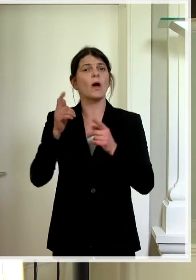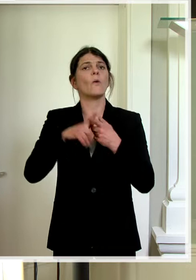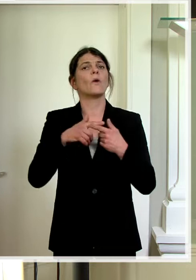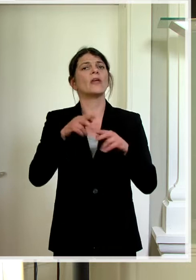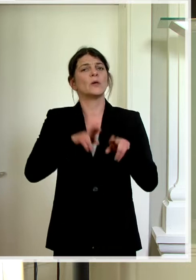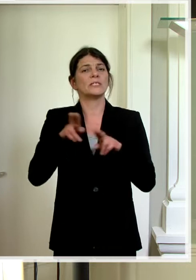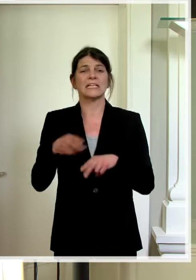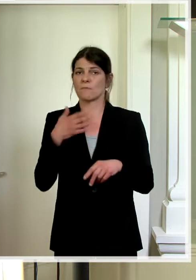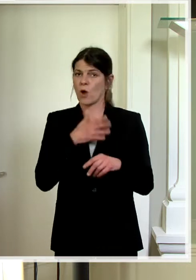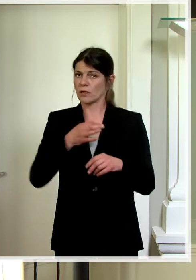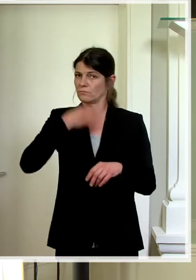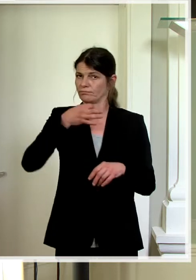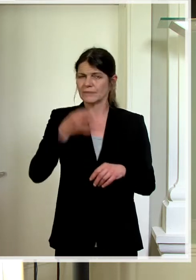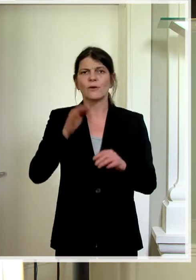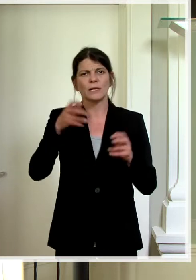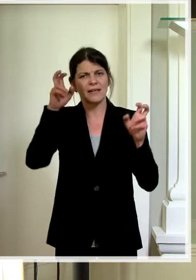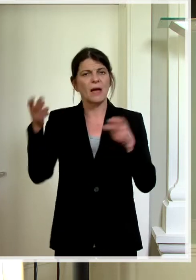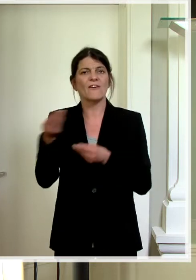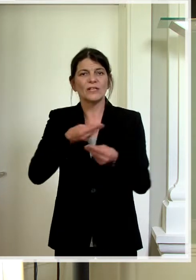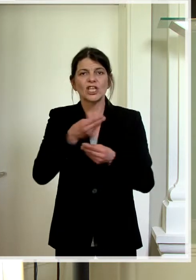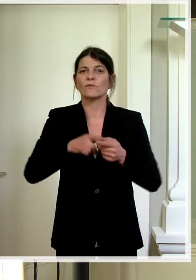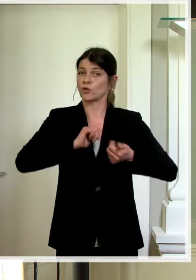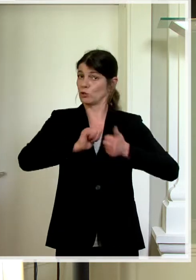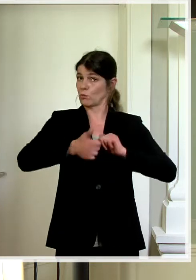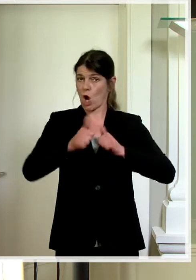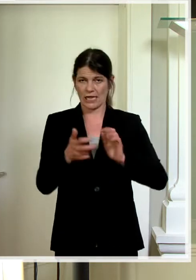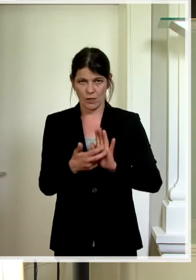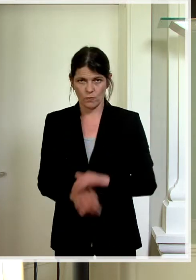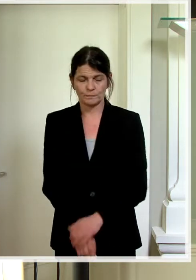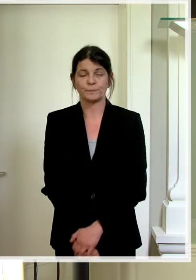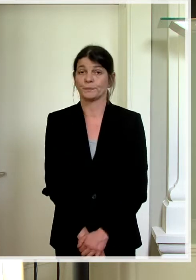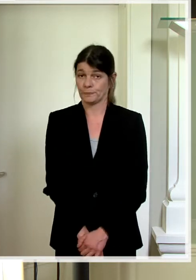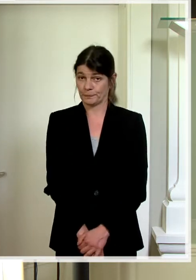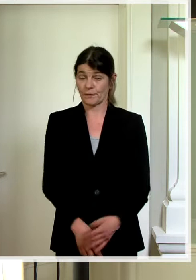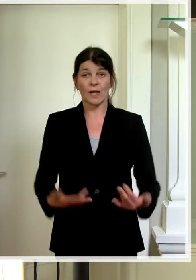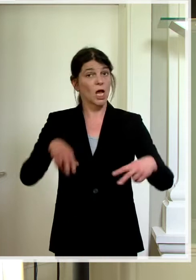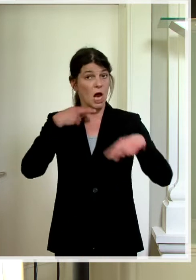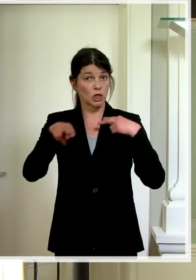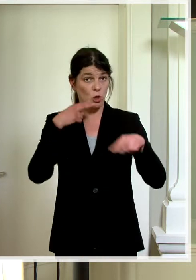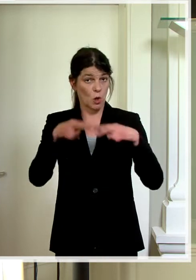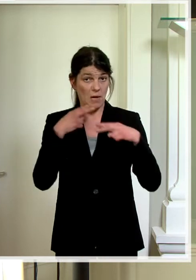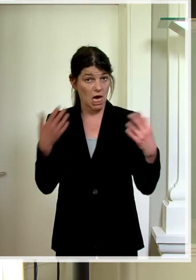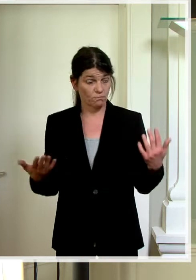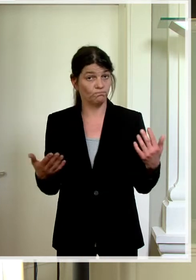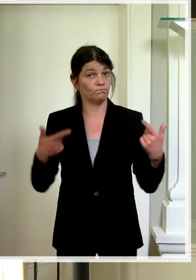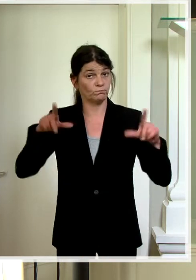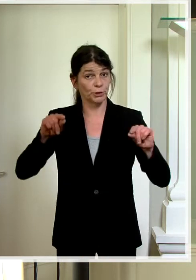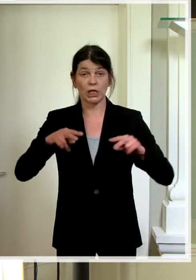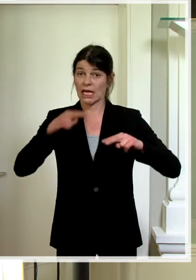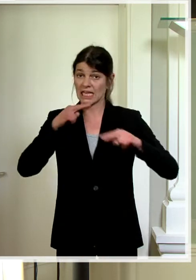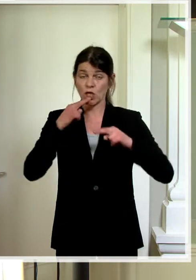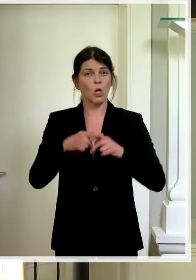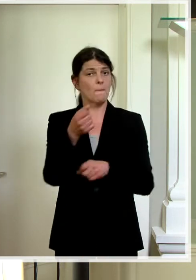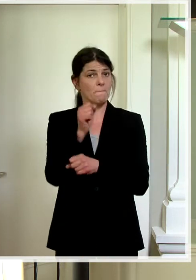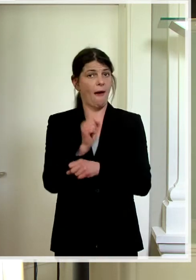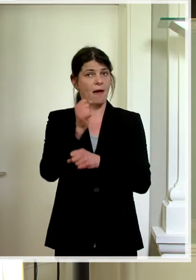einige Ausführungen zum Bereich Wirtschaft und Sport machen. In der Gastronomie, das heißt bei den Restaurants und